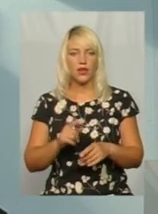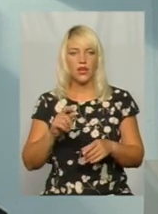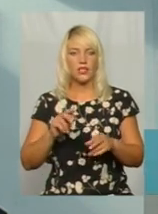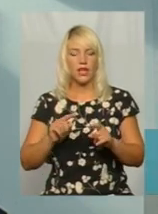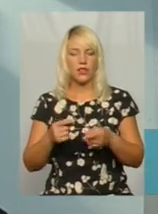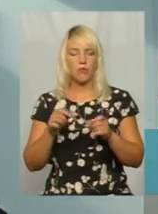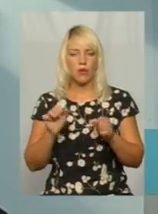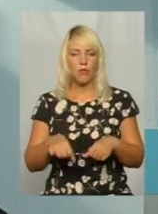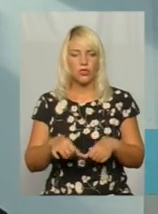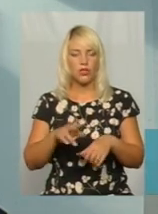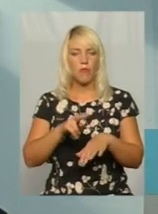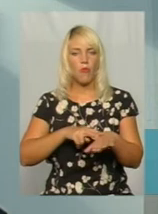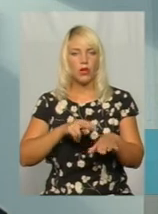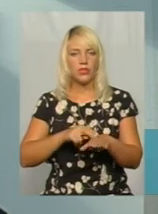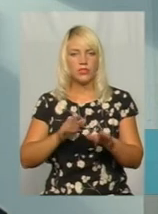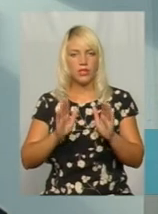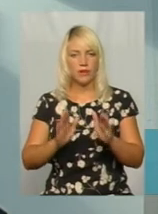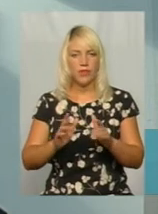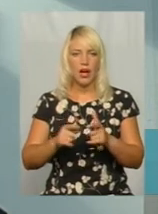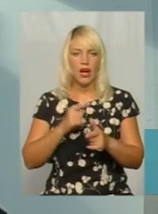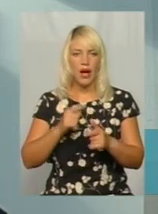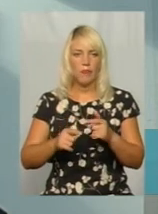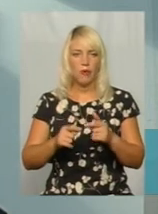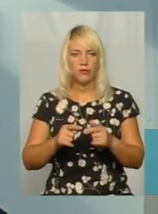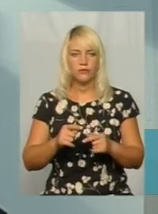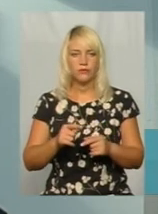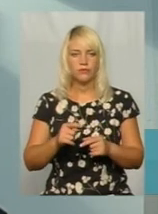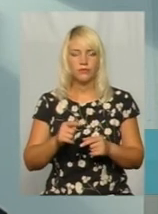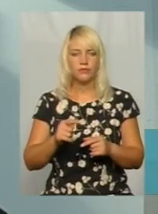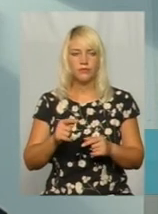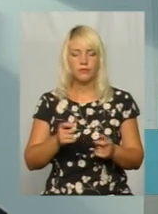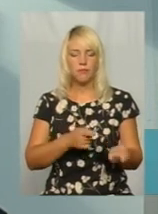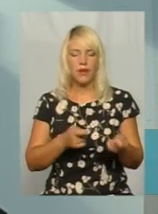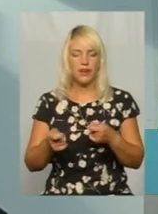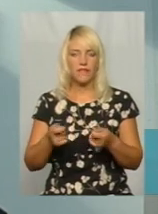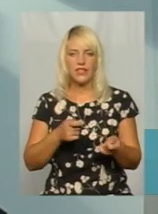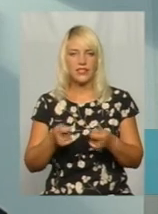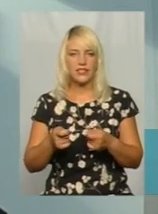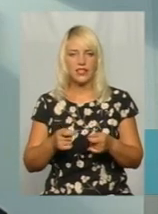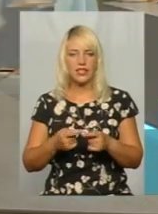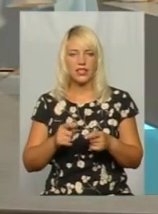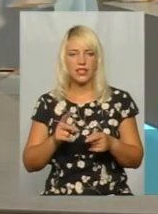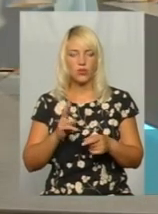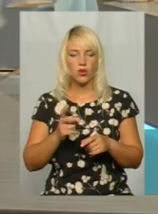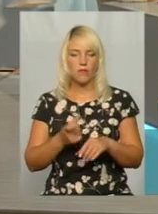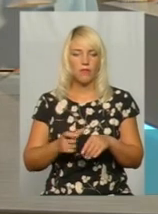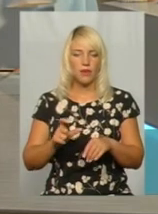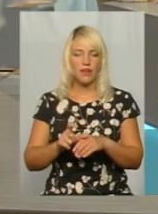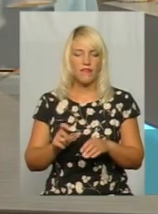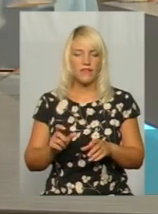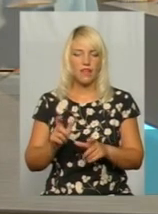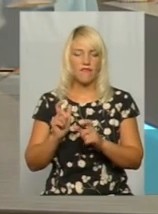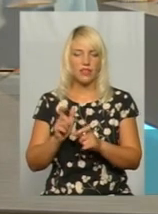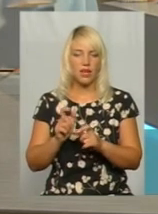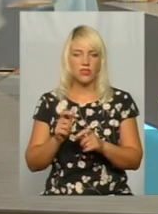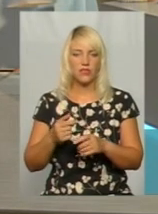працівники поліції або перевізник перевантажу транспортних засіб. Якщо перевізник відмовляється